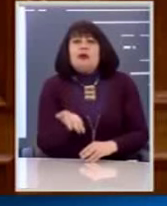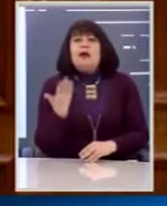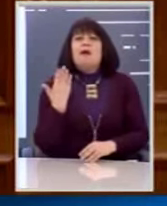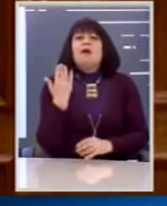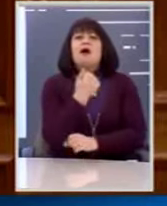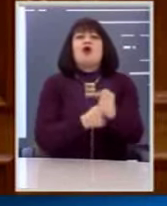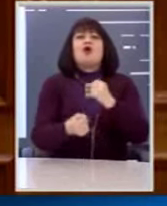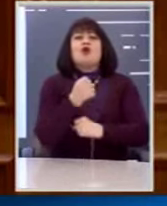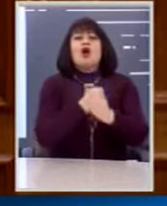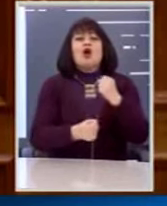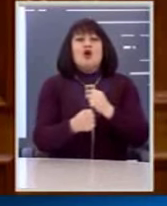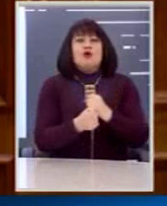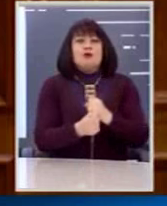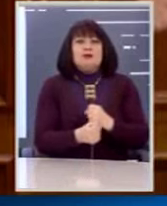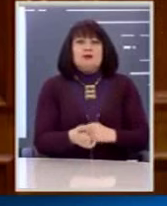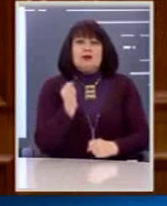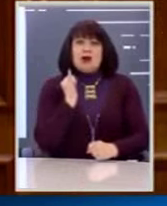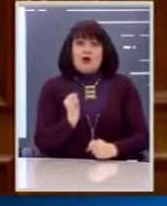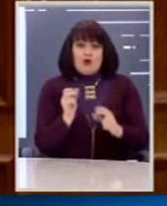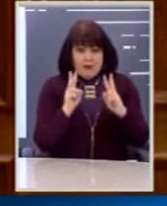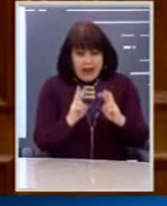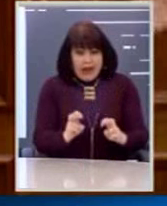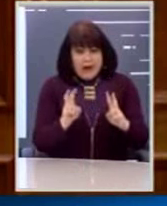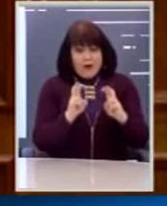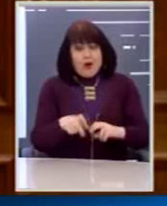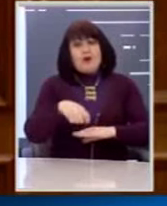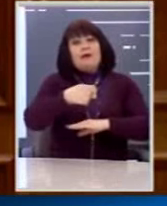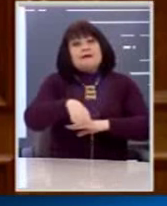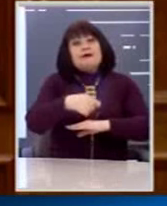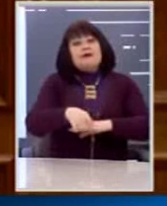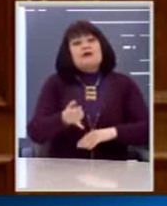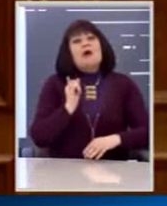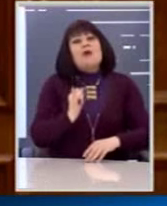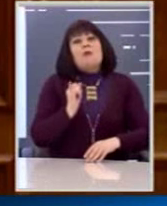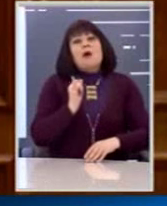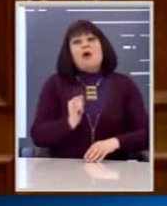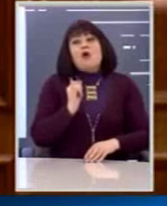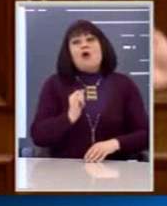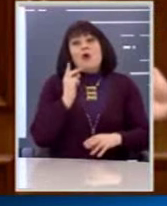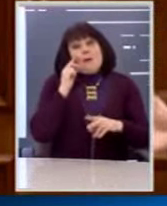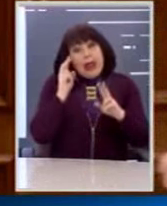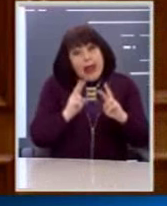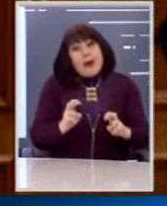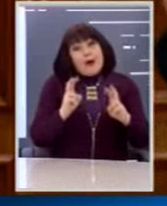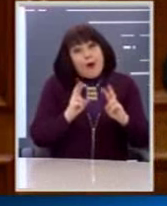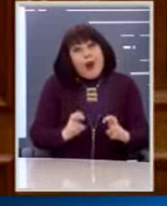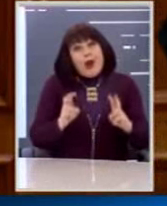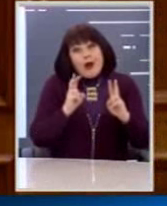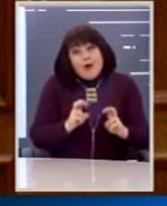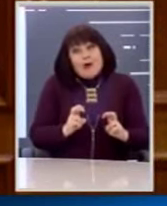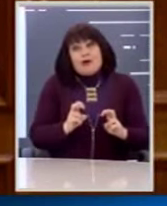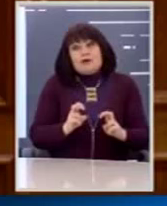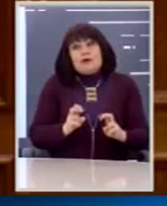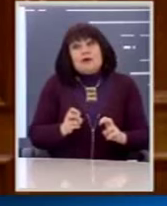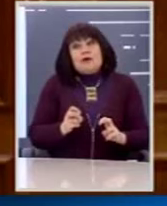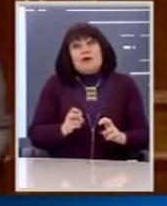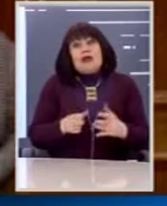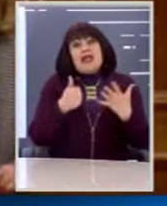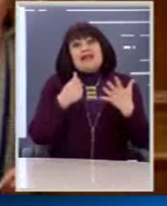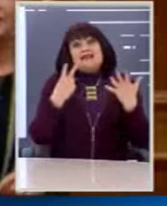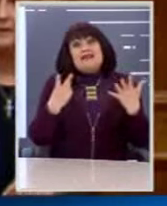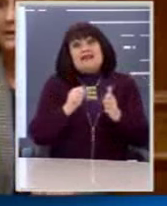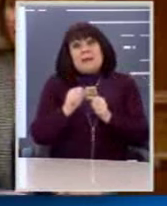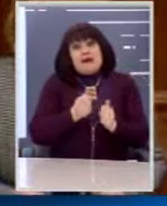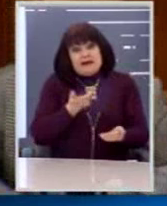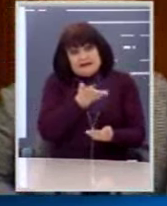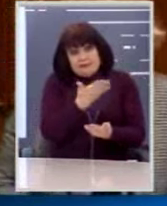χρόνια. Και ακόμα την ελέγχει η δικαιοσύνη. Την ελέγχει. Ακόμα την ελέγχει. Τα έχουμε καταθέσει έξι και εφτά μήνες και